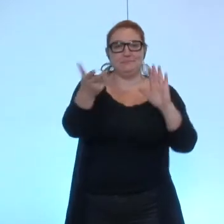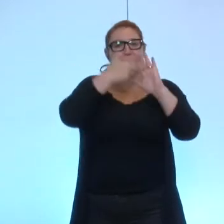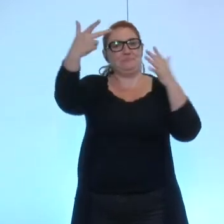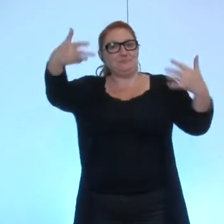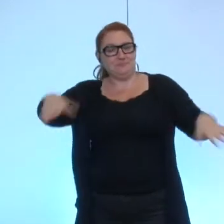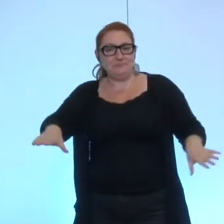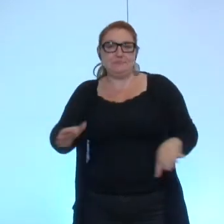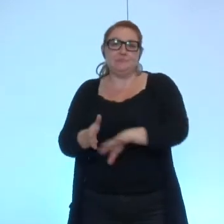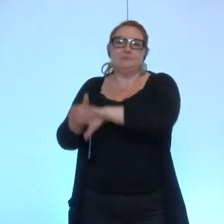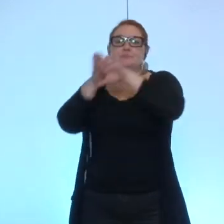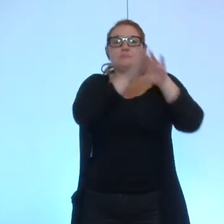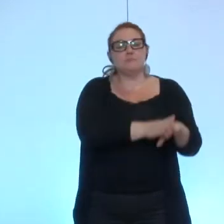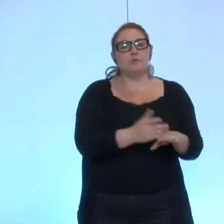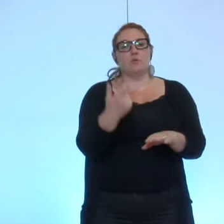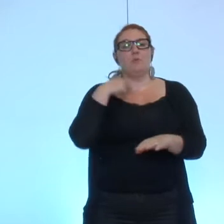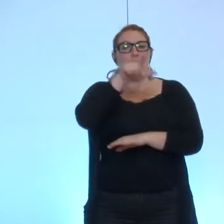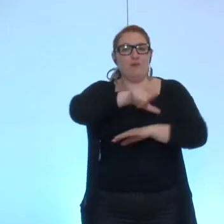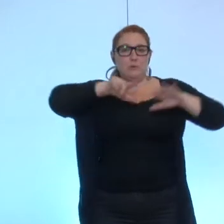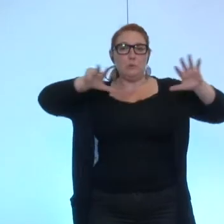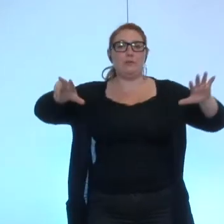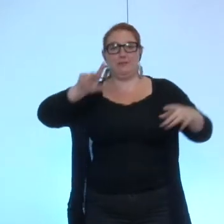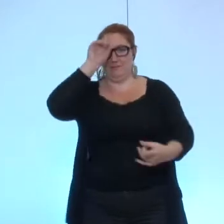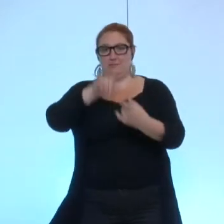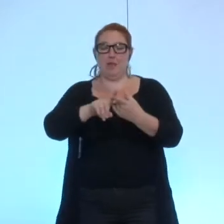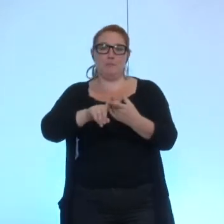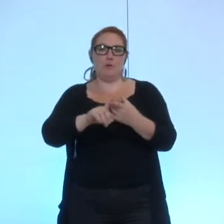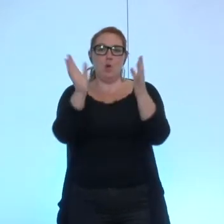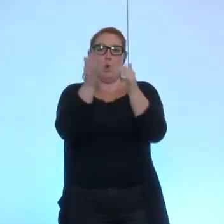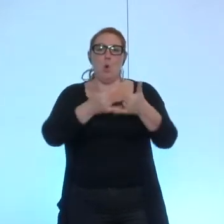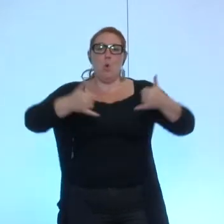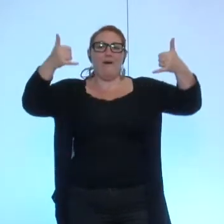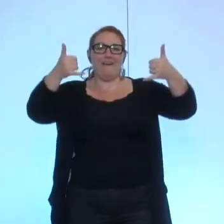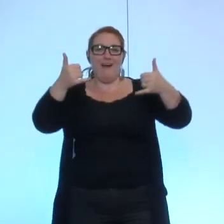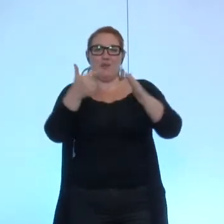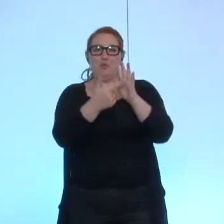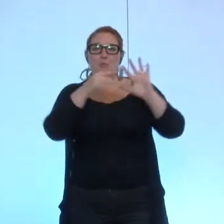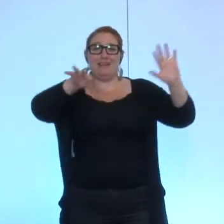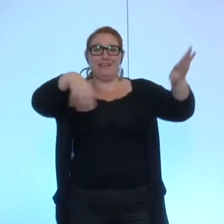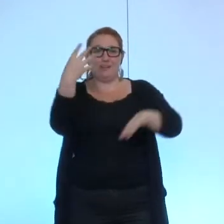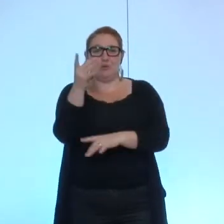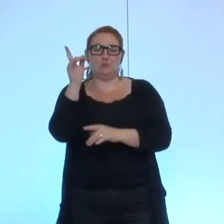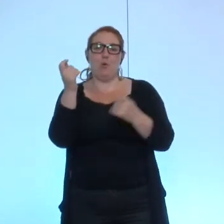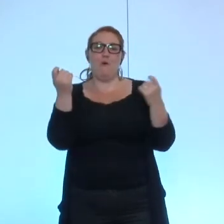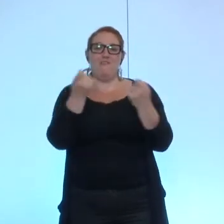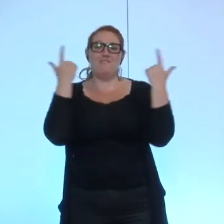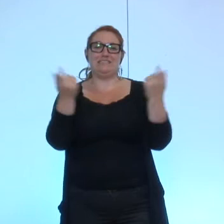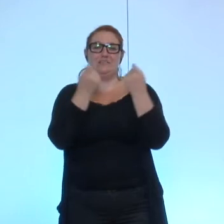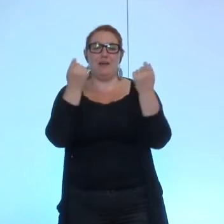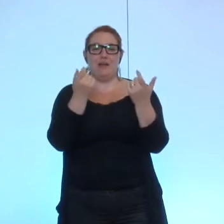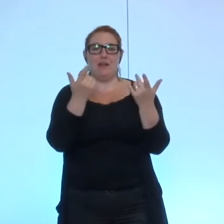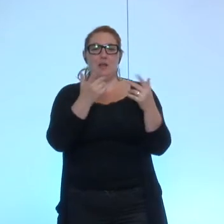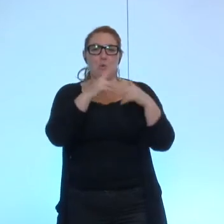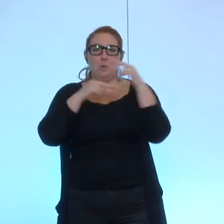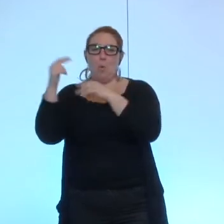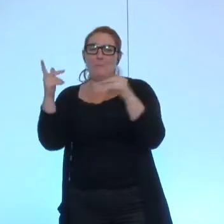adoptée délibération numéro 28 sur l'attribution du lauréat 2014 au grand prix du festival de co-métrage en plein air doté par la ville de